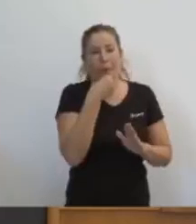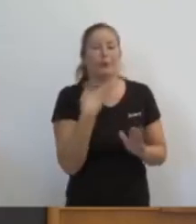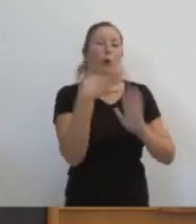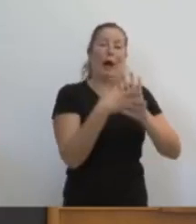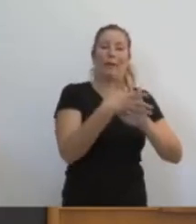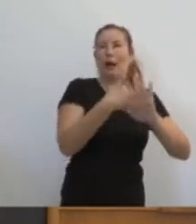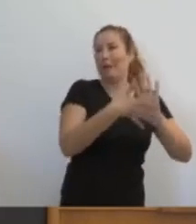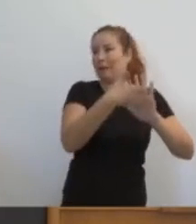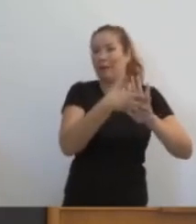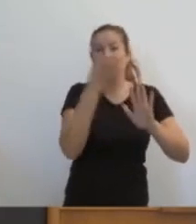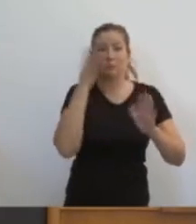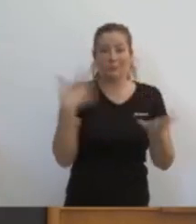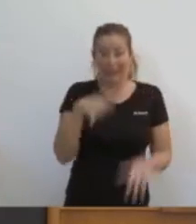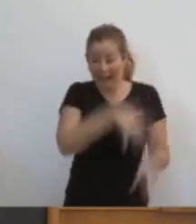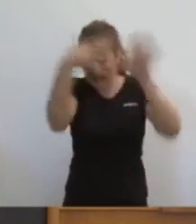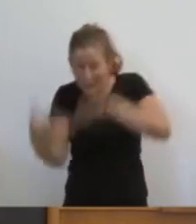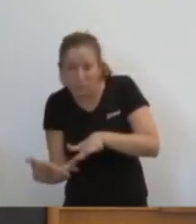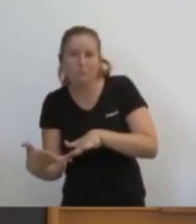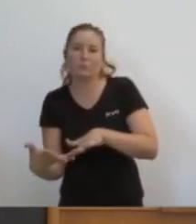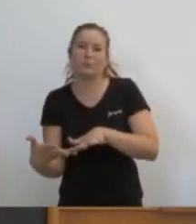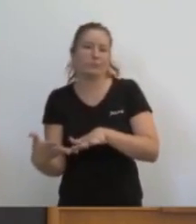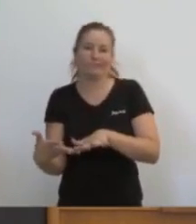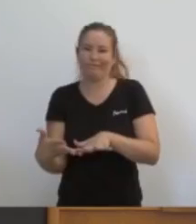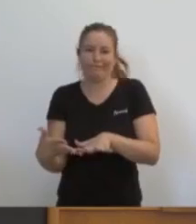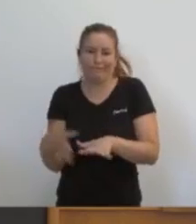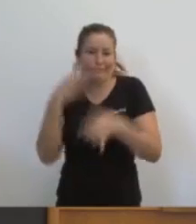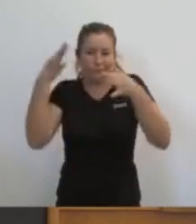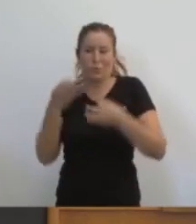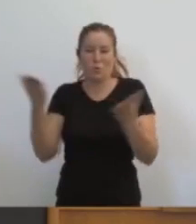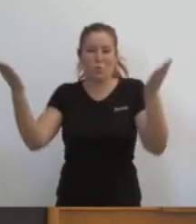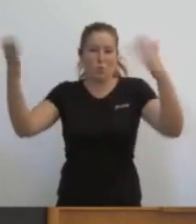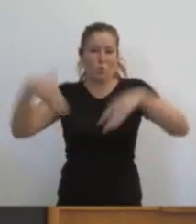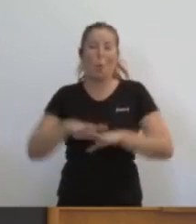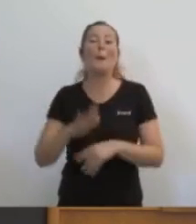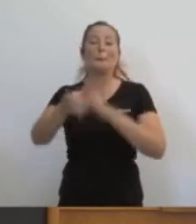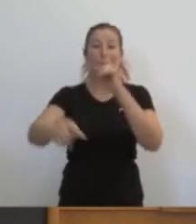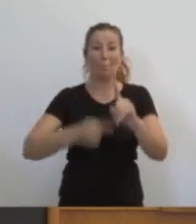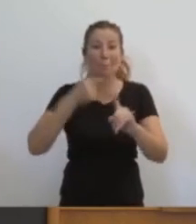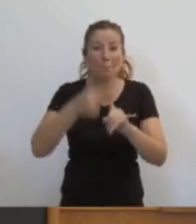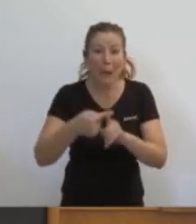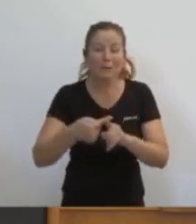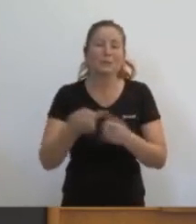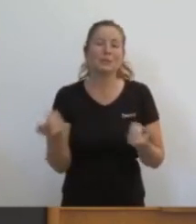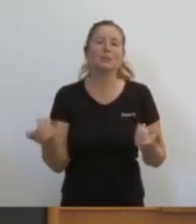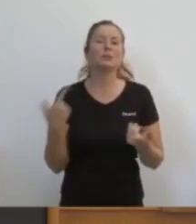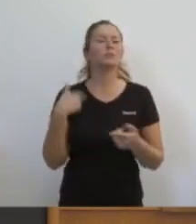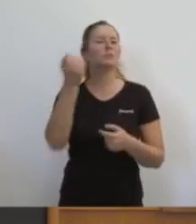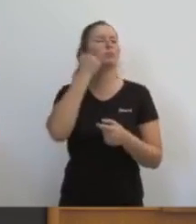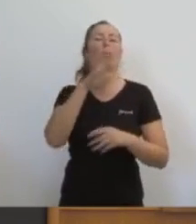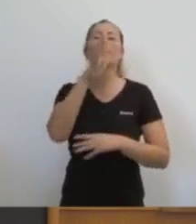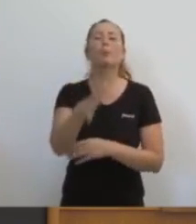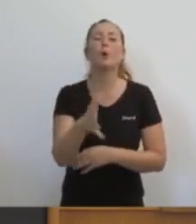bregat. Vostè també és bastant bregat. En fi, també és molt bregat parlar d'ajudar els